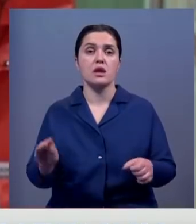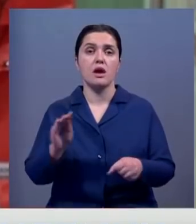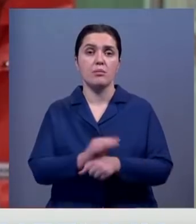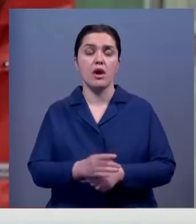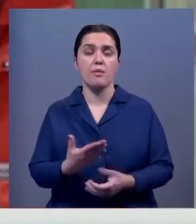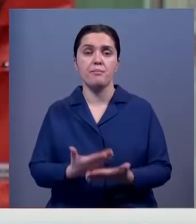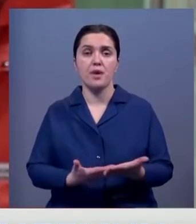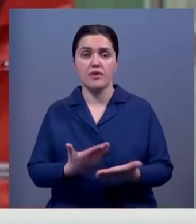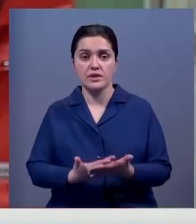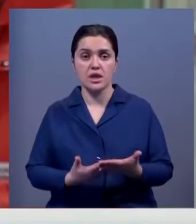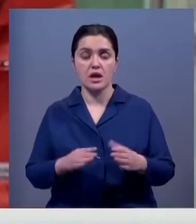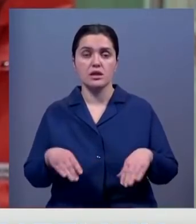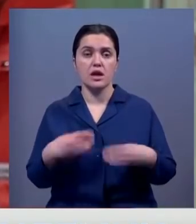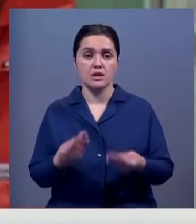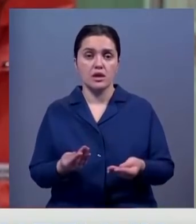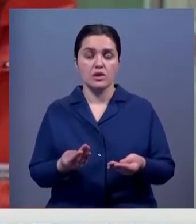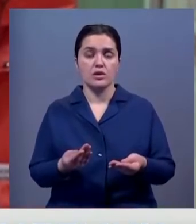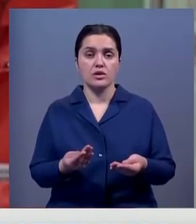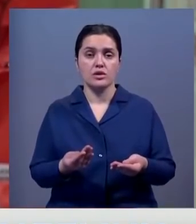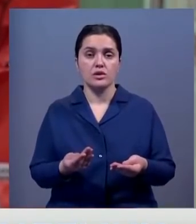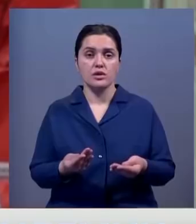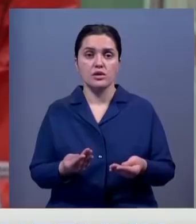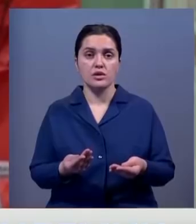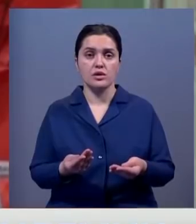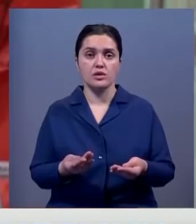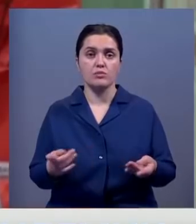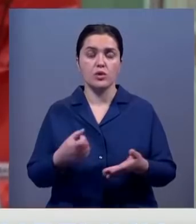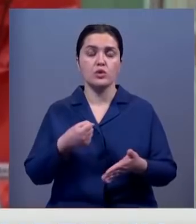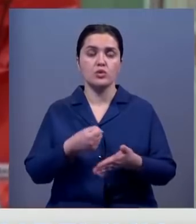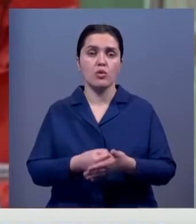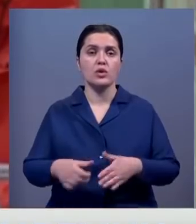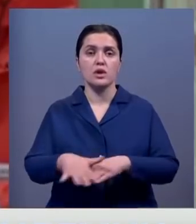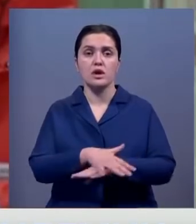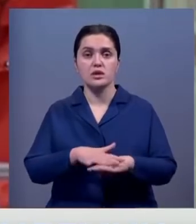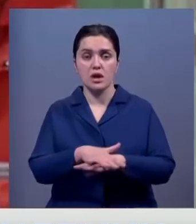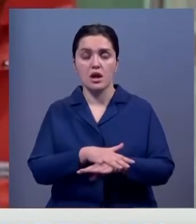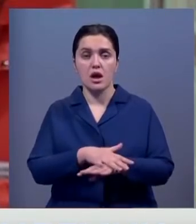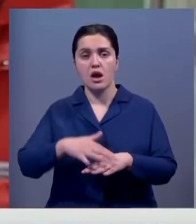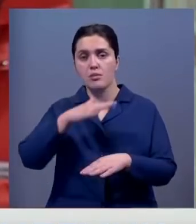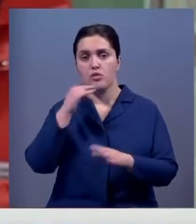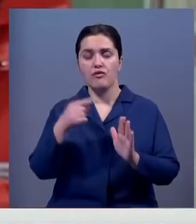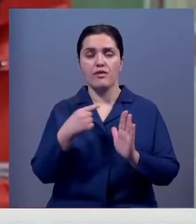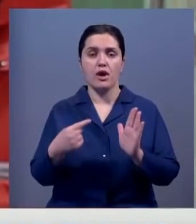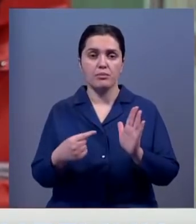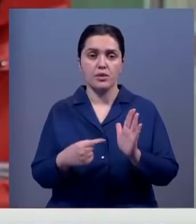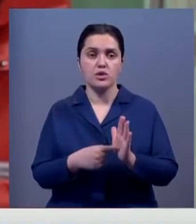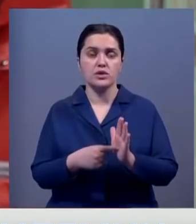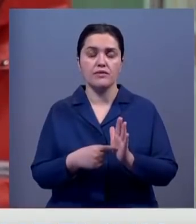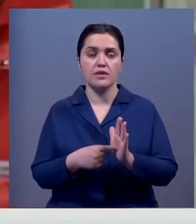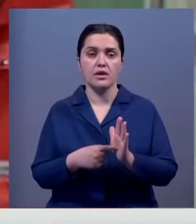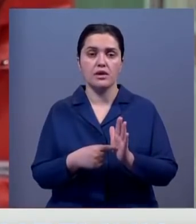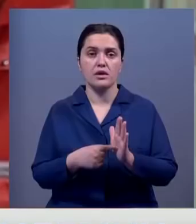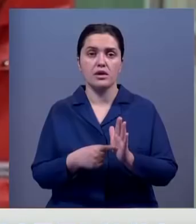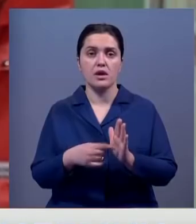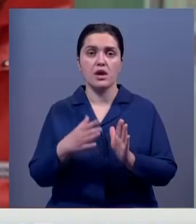пояснение дать, для того, чтобы мы уже доводили это до населения. Потому что много вопросов возникает в ходе